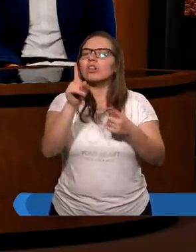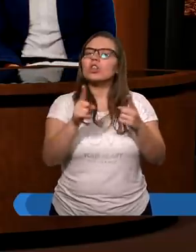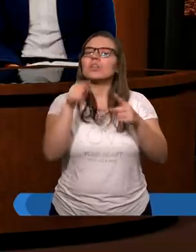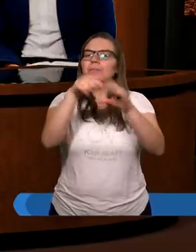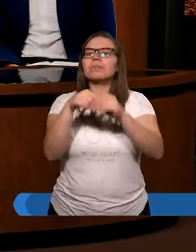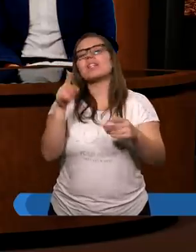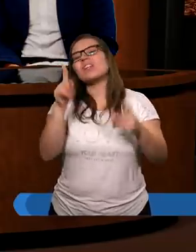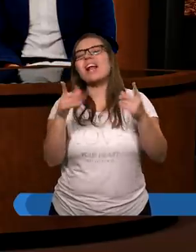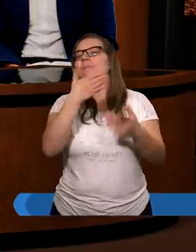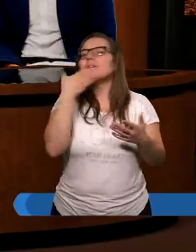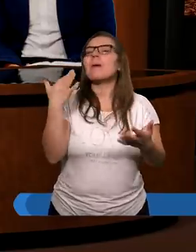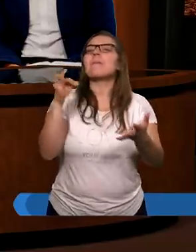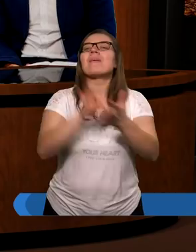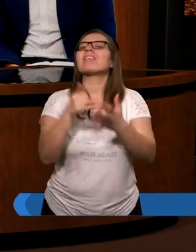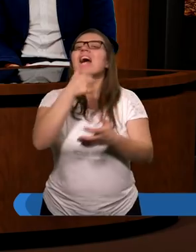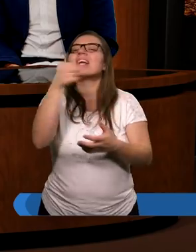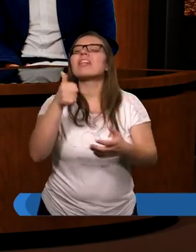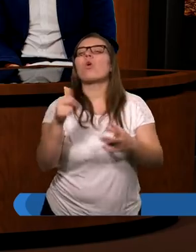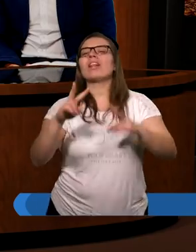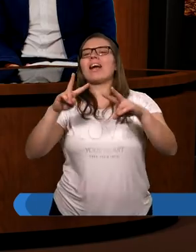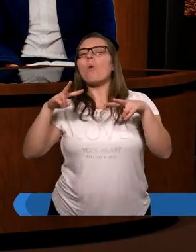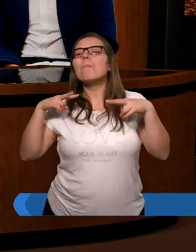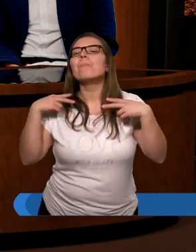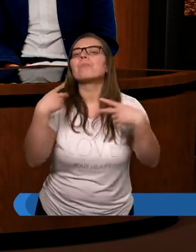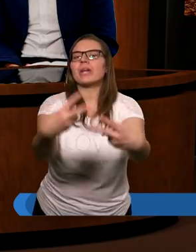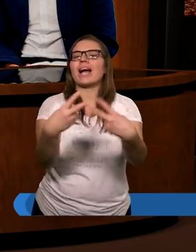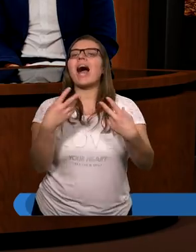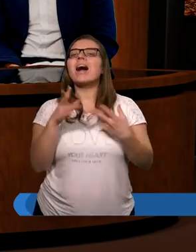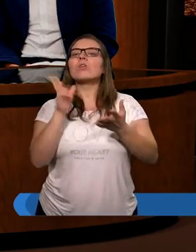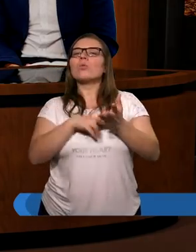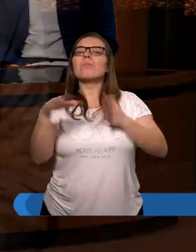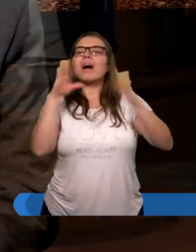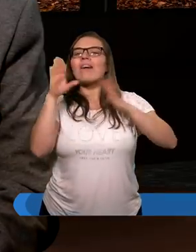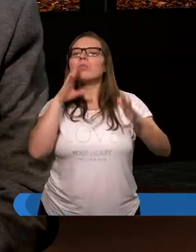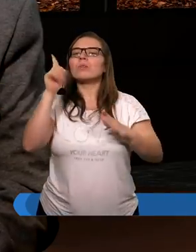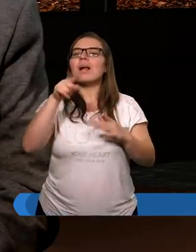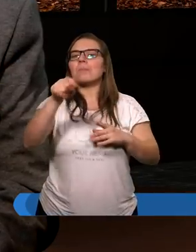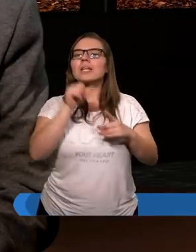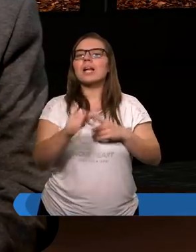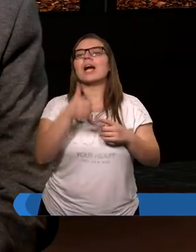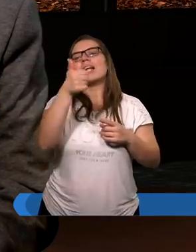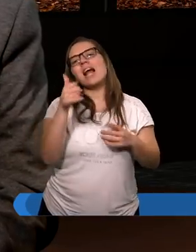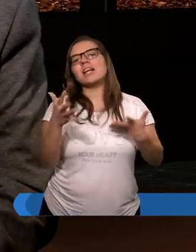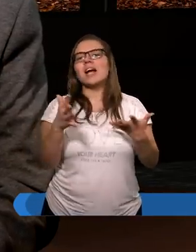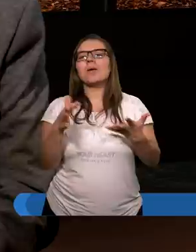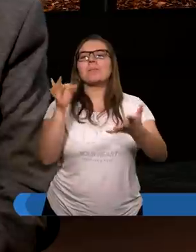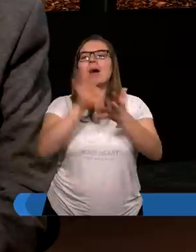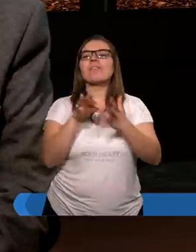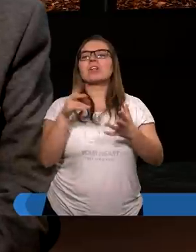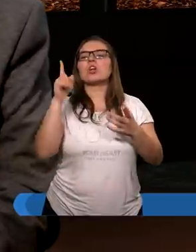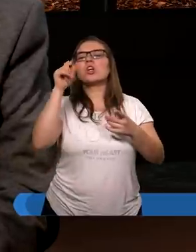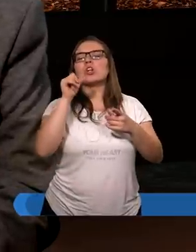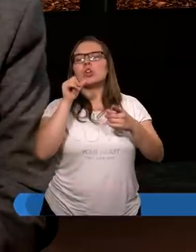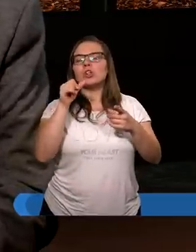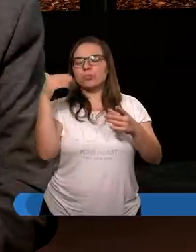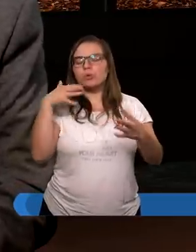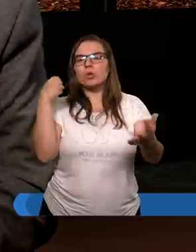To do Hiszpanii też nie mamy takich jednolitych chyba przekazów. Prawdopodobnie tam jakieś próby, jakieś przekazy są,